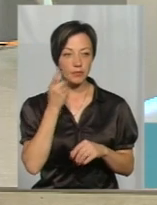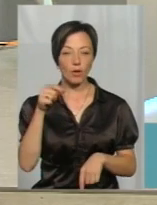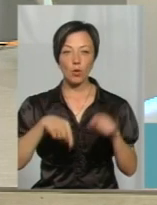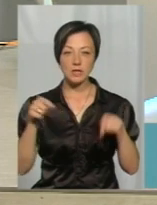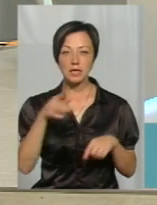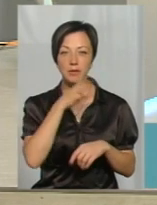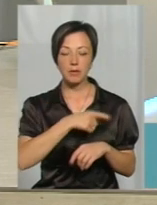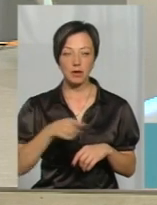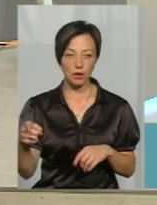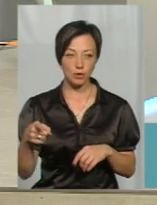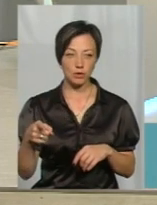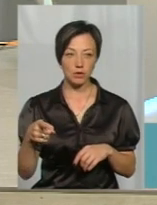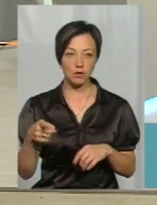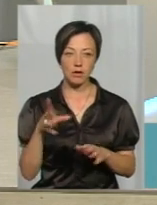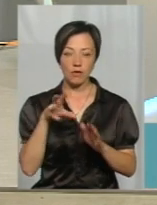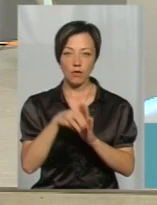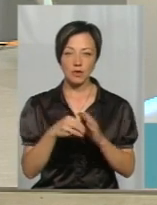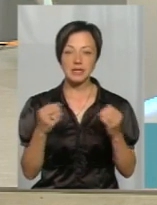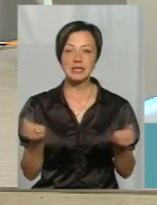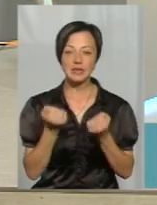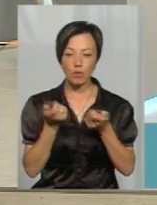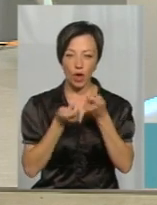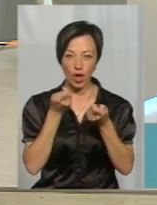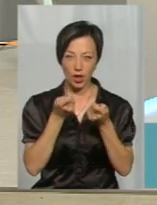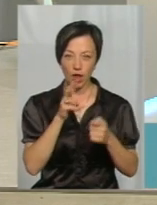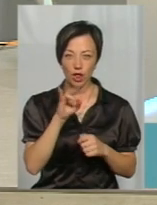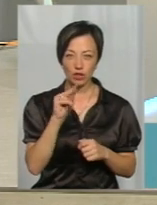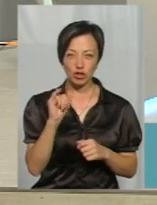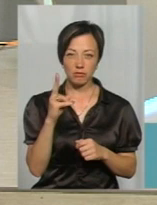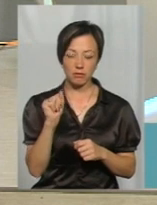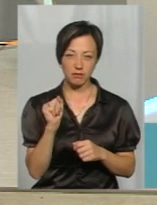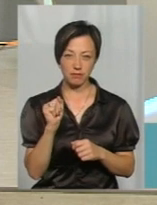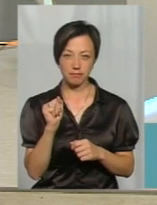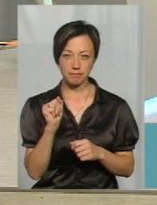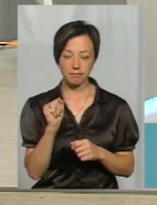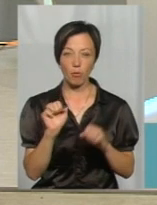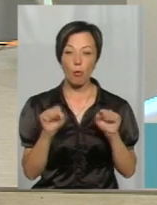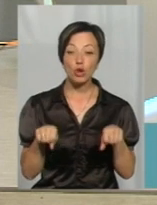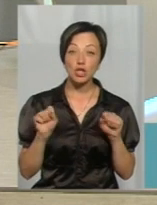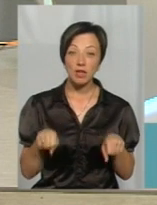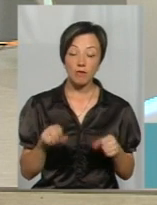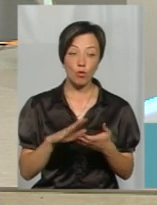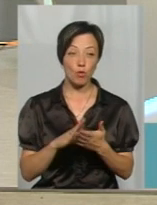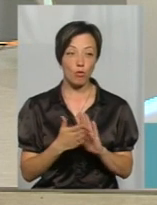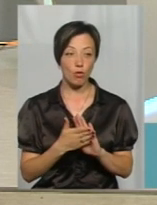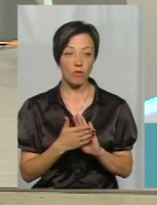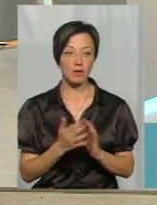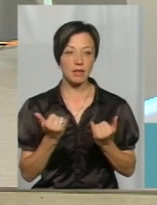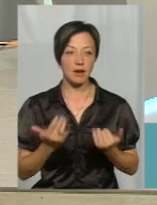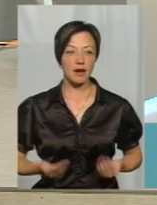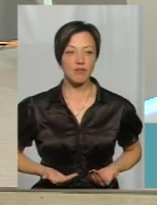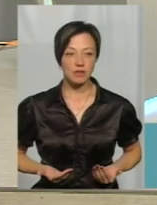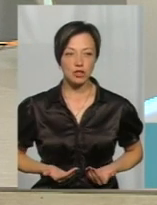осінній період входить в зиму личинкою. Можливо, умови для виживання